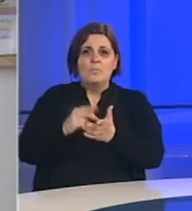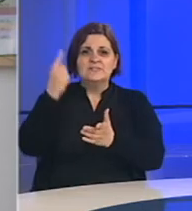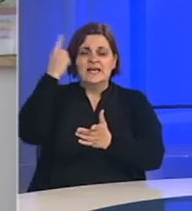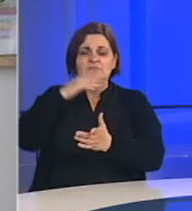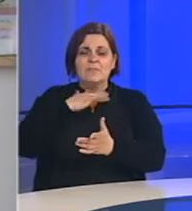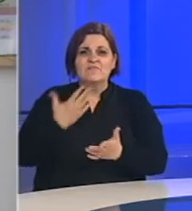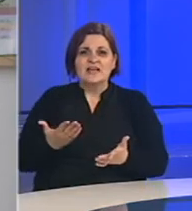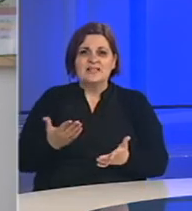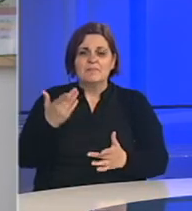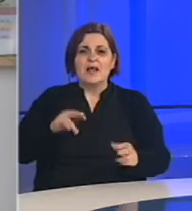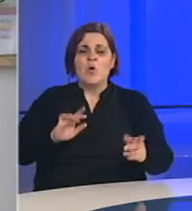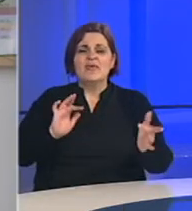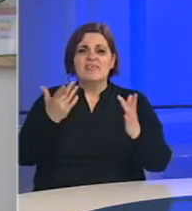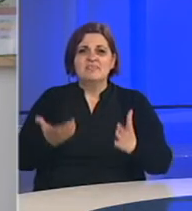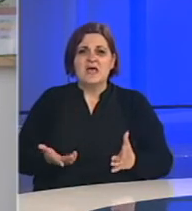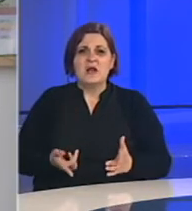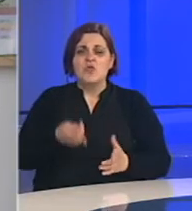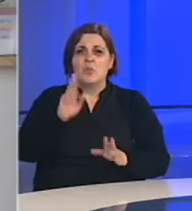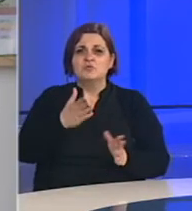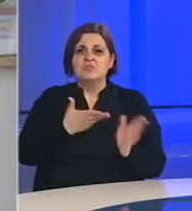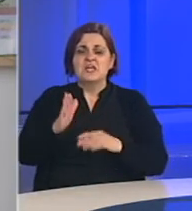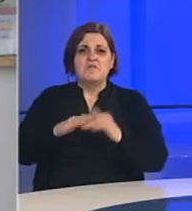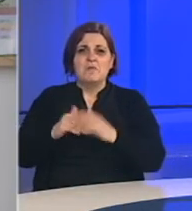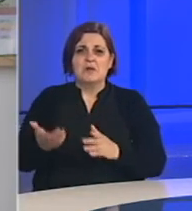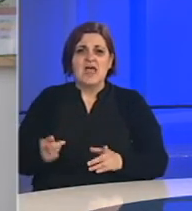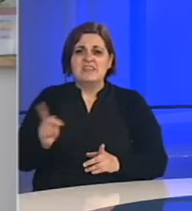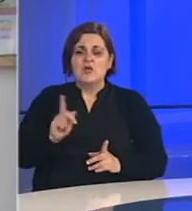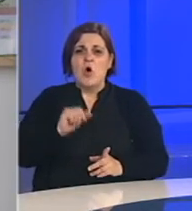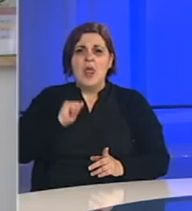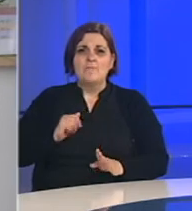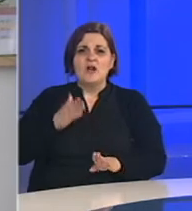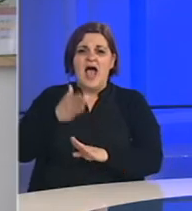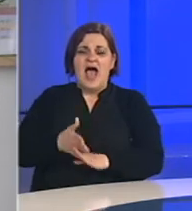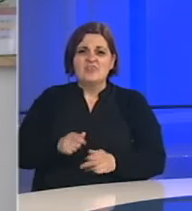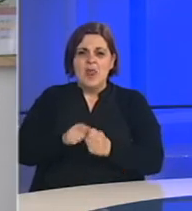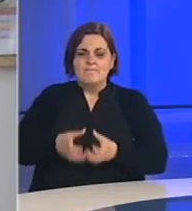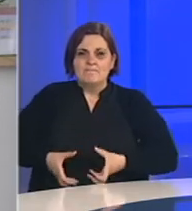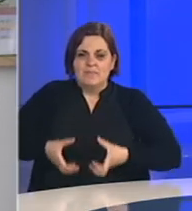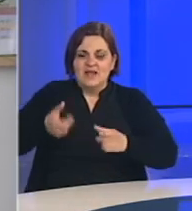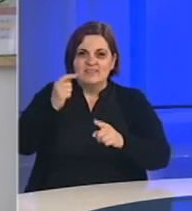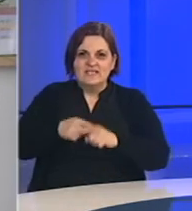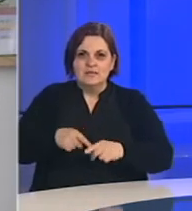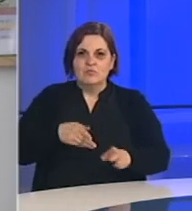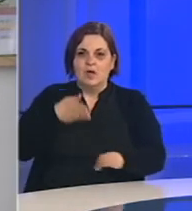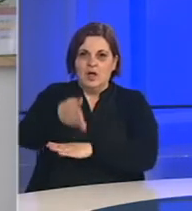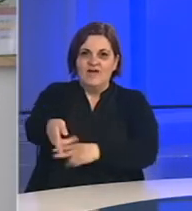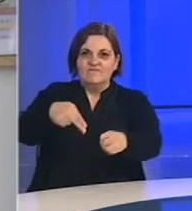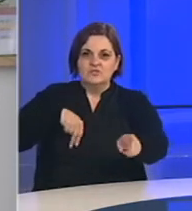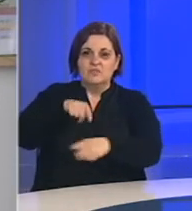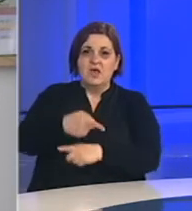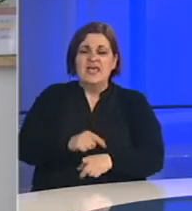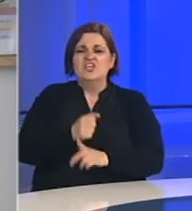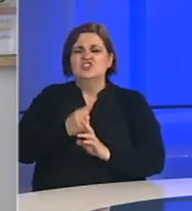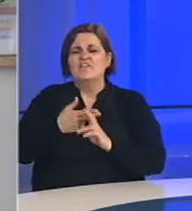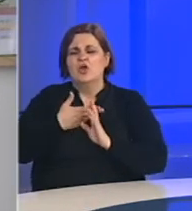prvi razred to zaista ne predstavljava problem da bude redovna praksa dakle da neko ne mora donositi papire deset puta vraćati se i tako dalje i čitav